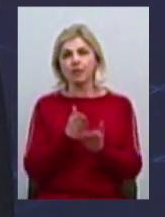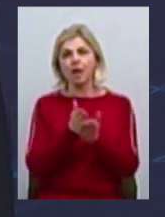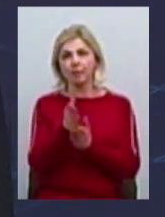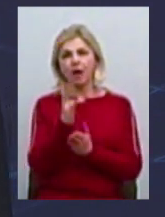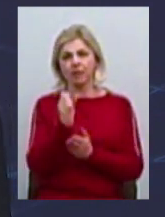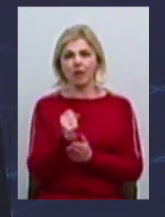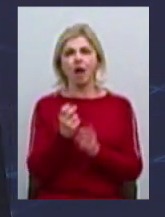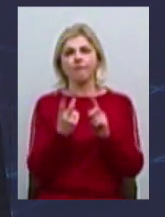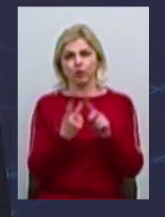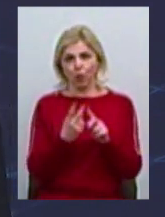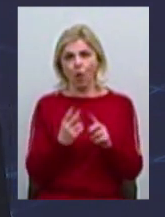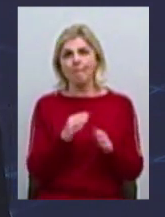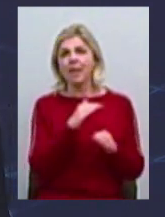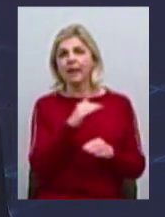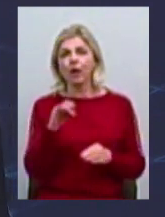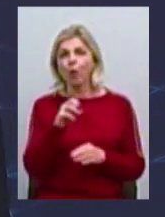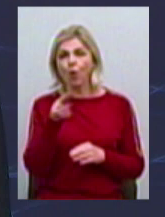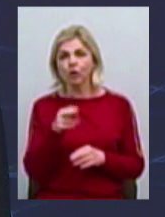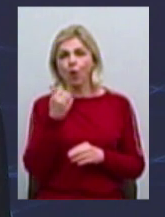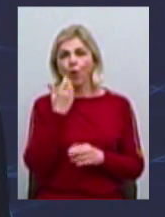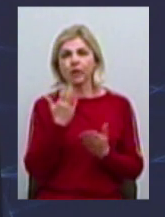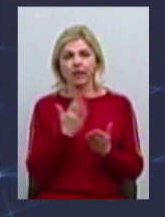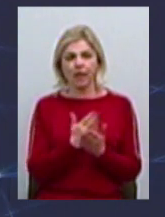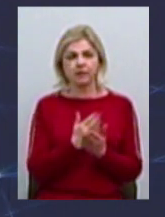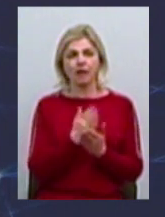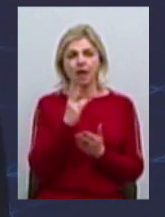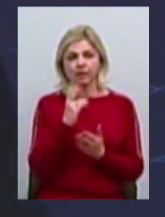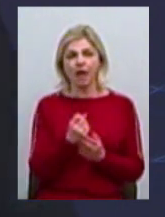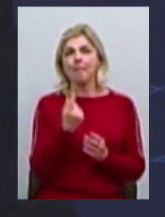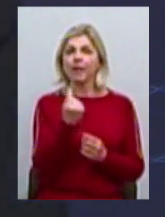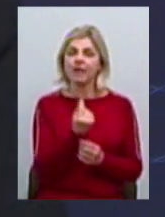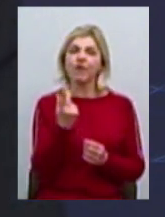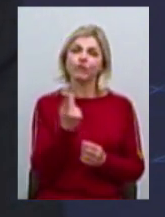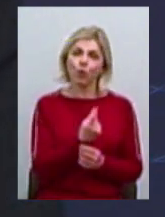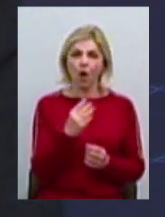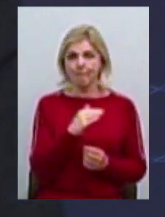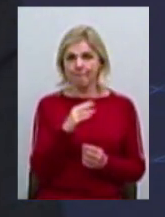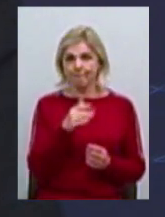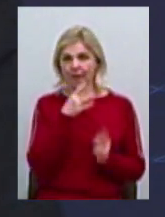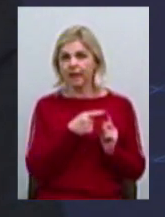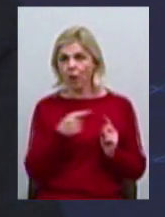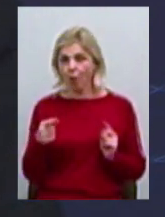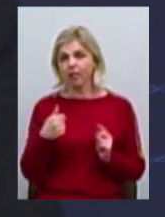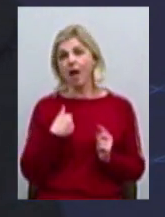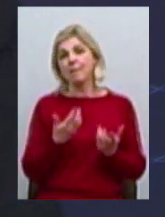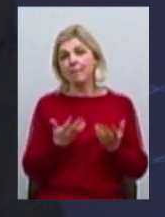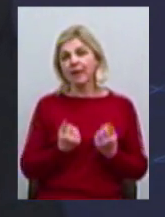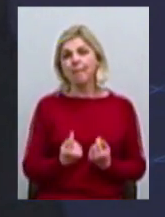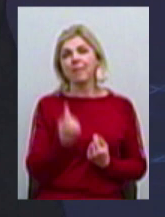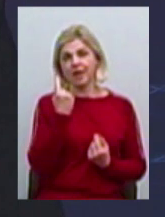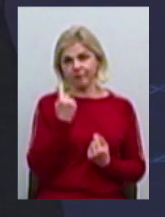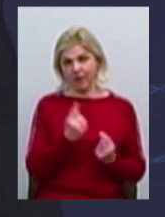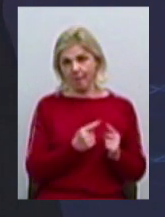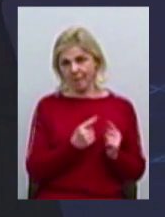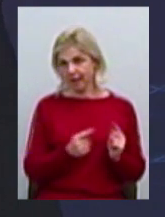альфа в періоді, коли знаходиться стартап, коли на бета в періоді. А ми беремо такий перший крок, саме підготовка. Тому,